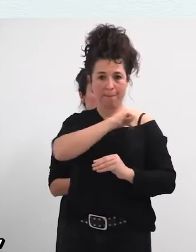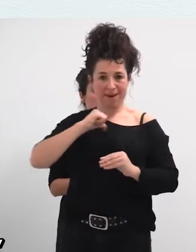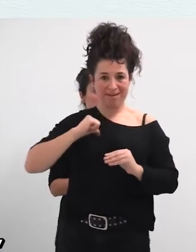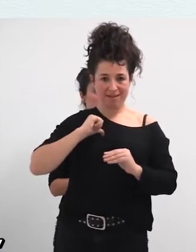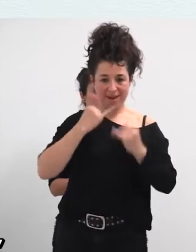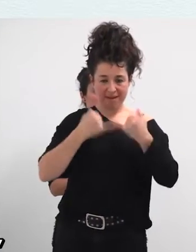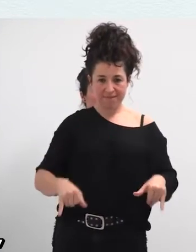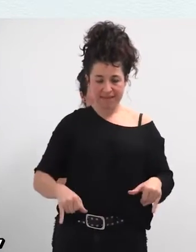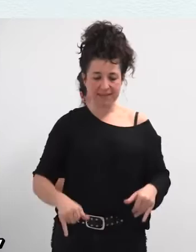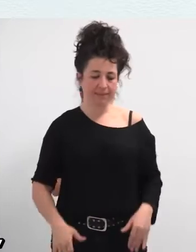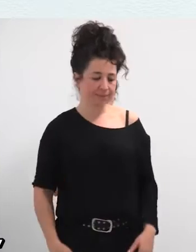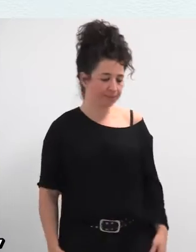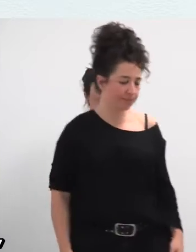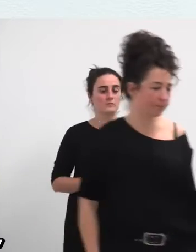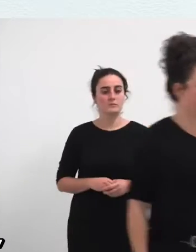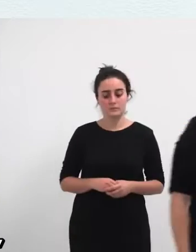artan